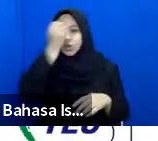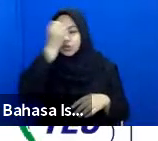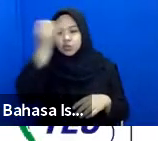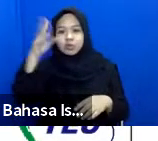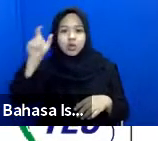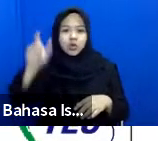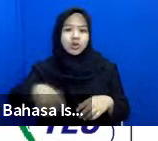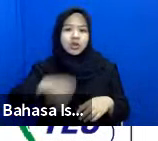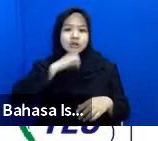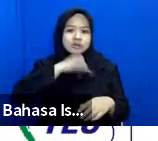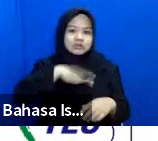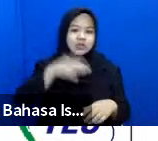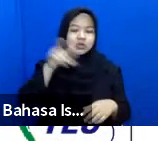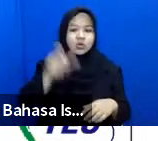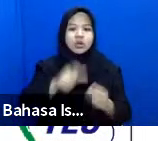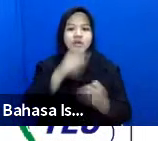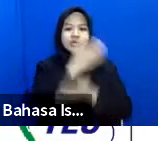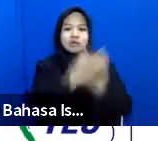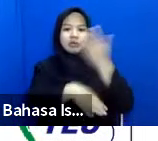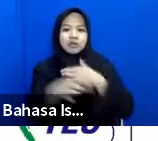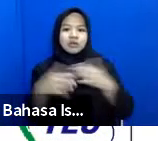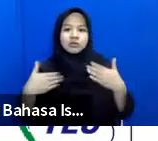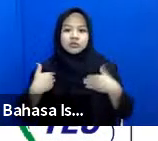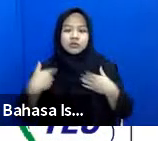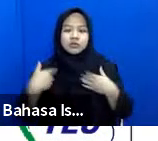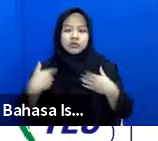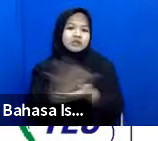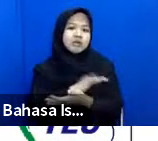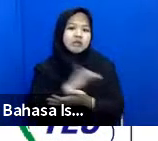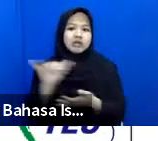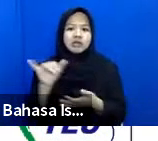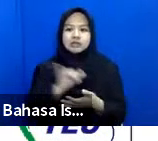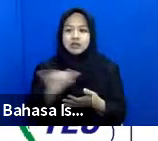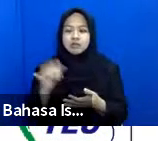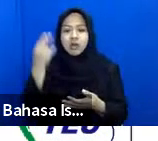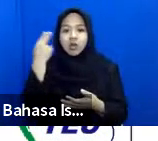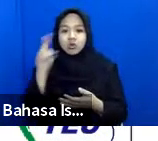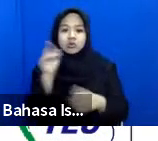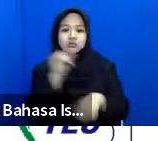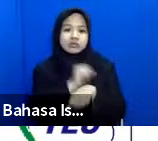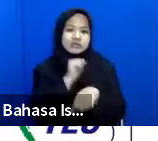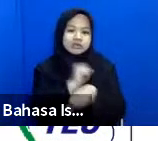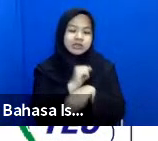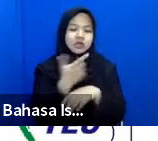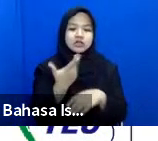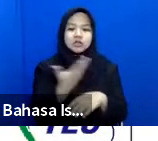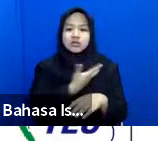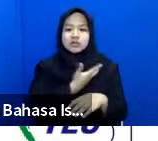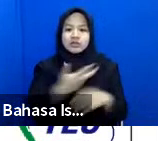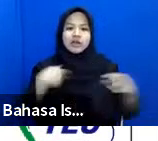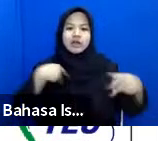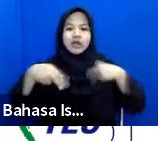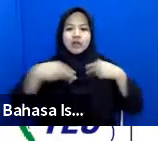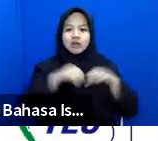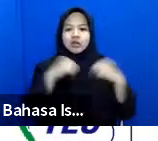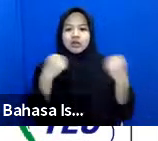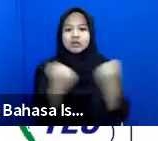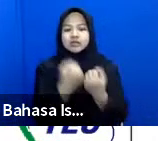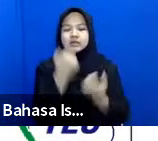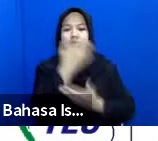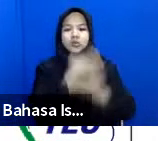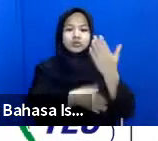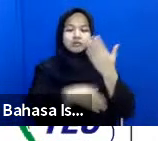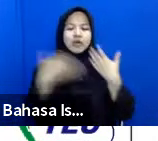lanjut usia serta orang dengan disabilitas memiliki kesempatan yang sama untuk bekerja dan menjadi sukarela di organisasi kemanusiaan